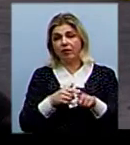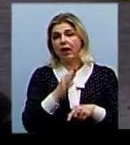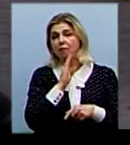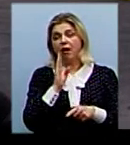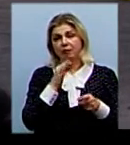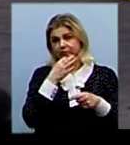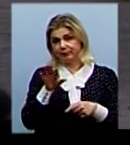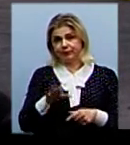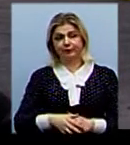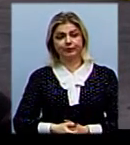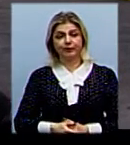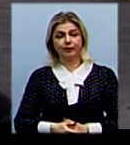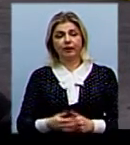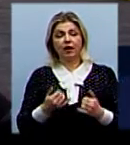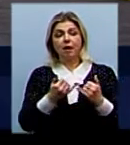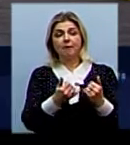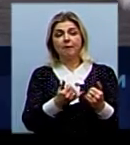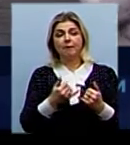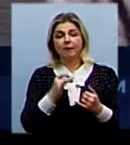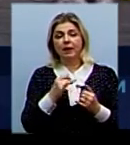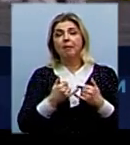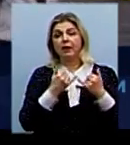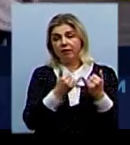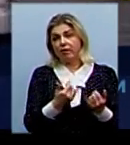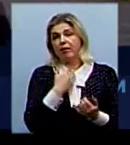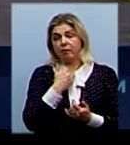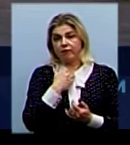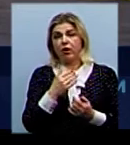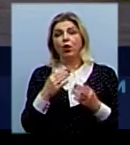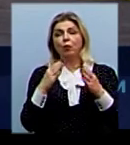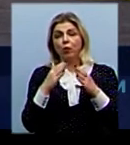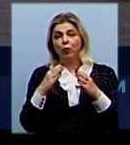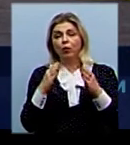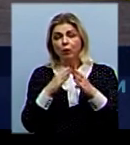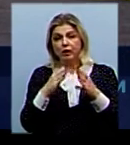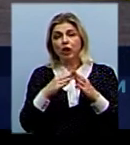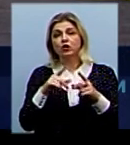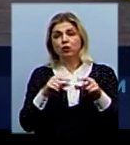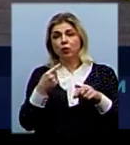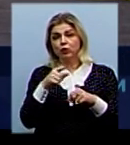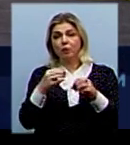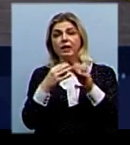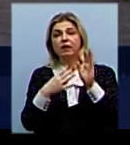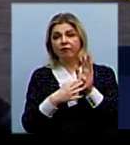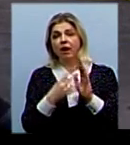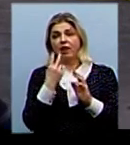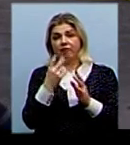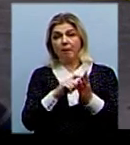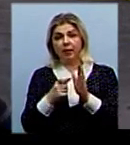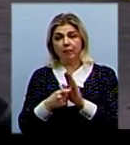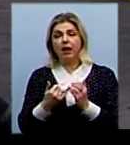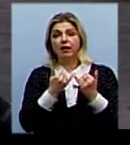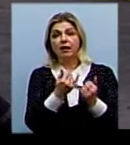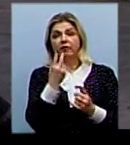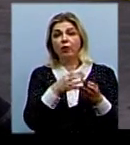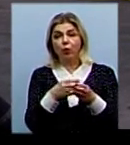влаштовують. І надають нам нібито будівлю 19-ї школи, де два приміщення для двох груп. Але ми